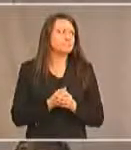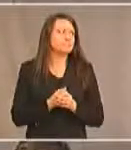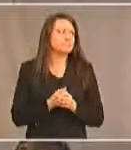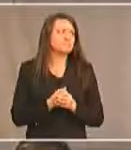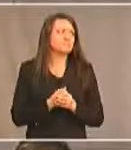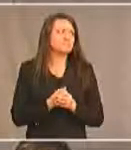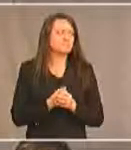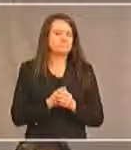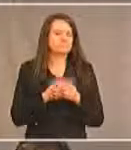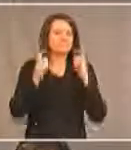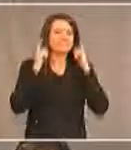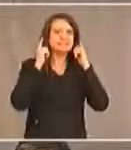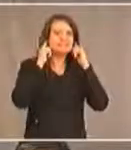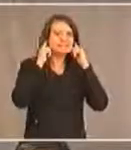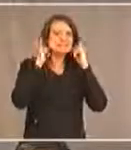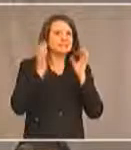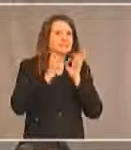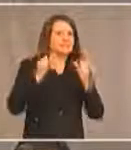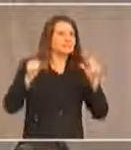et l'accès au crédit d'impôt.